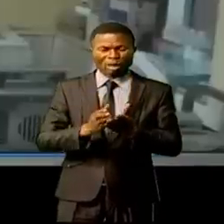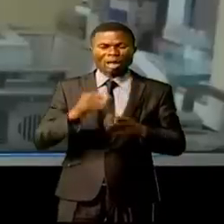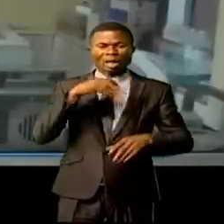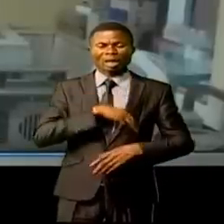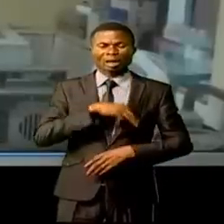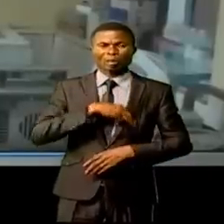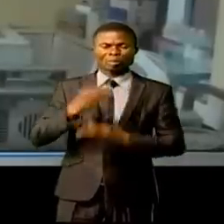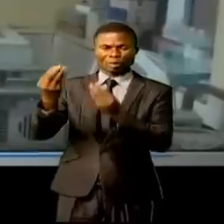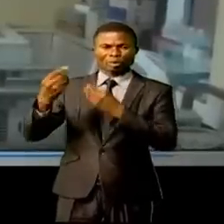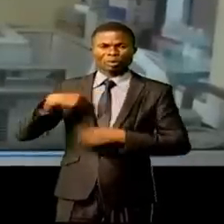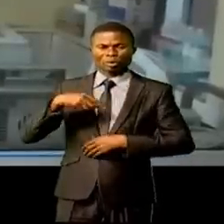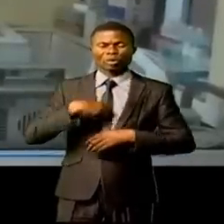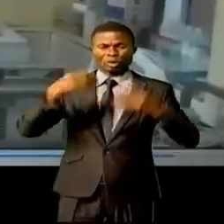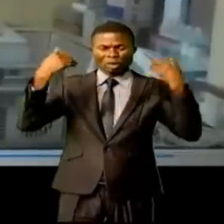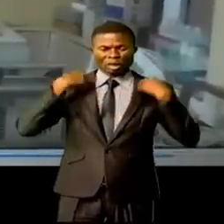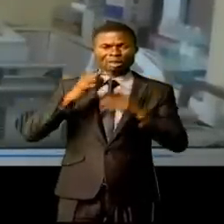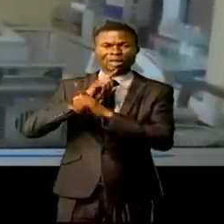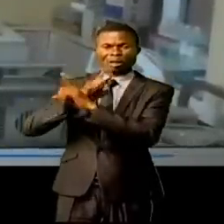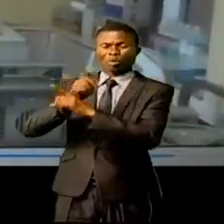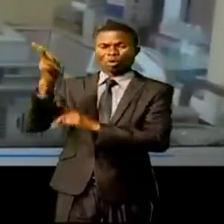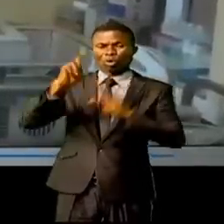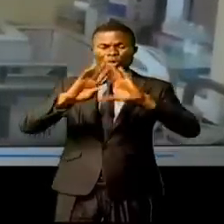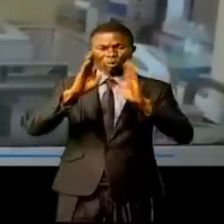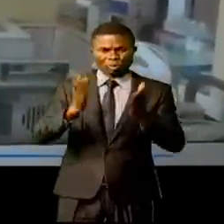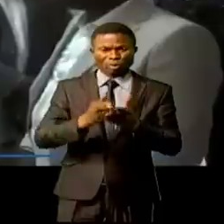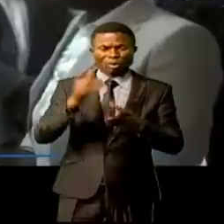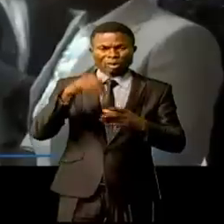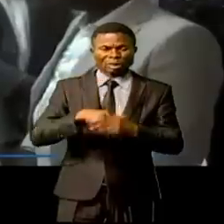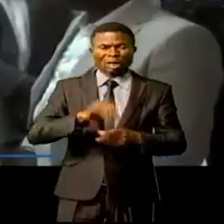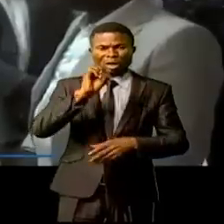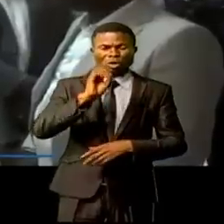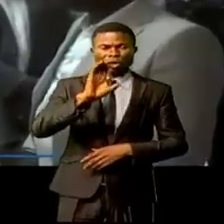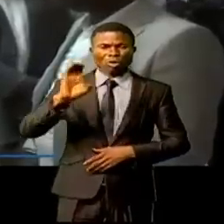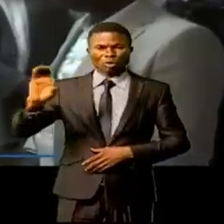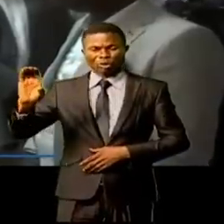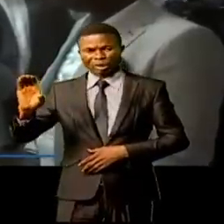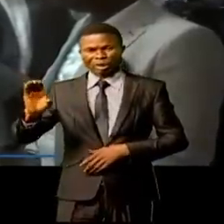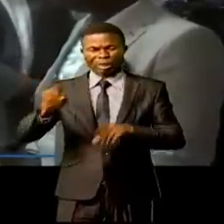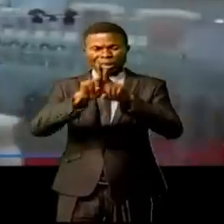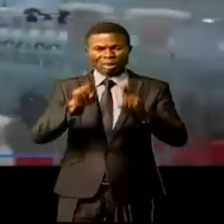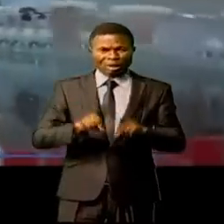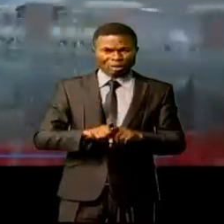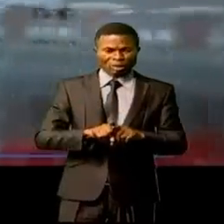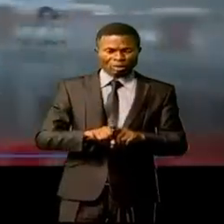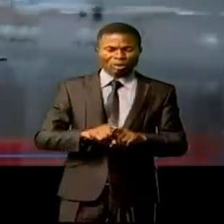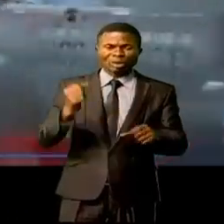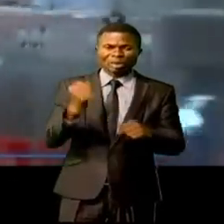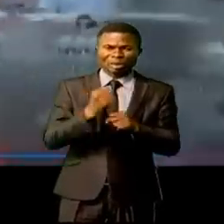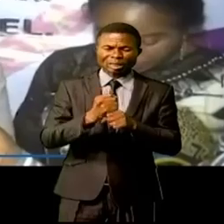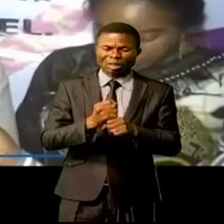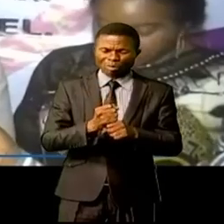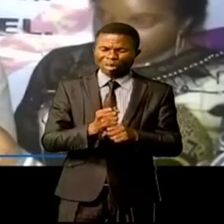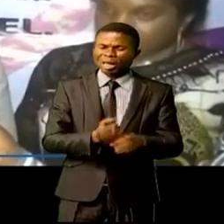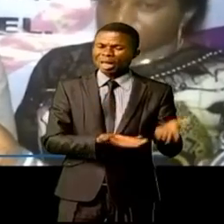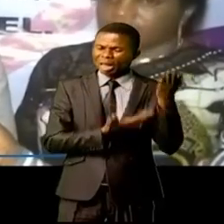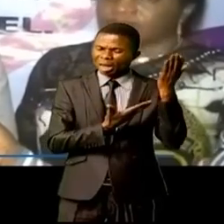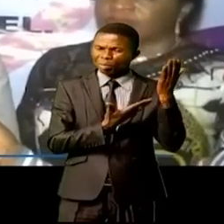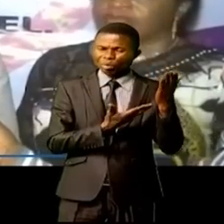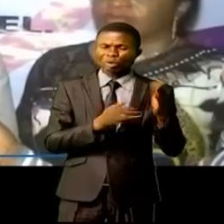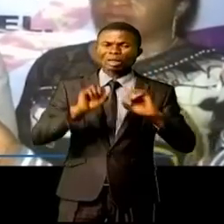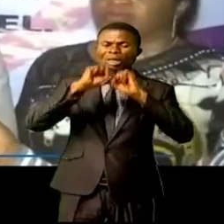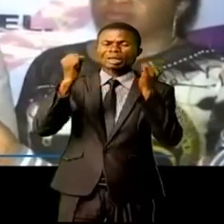parce que le chef doit protéger la population à travers l'OCC et on devait aux supérieurs agents les bien-fondés de cette rédivabilité